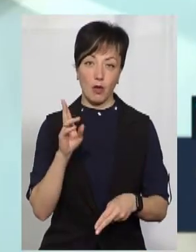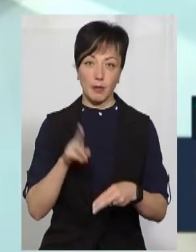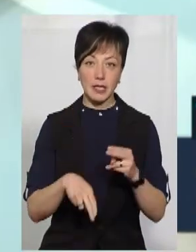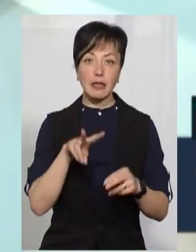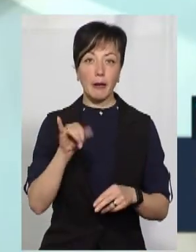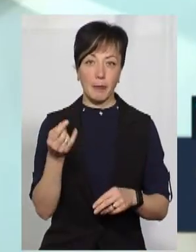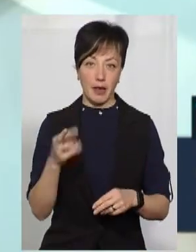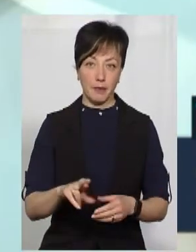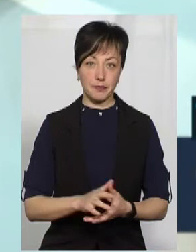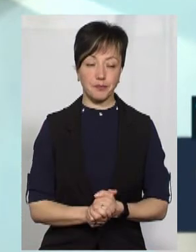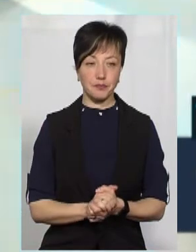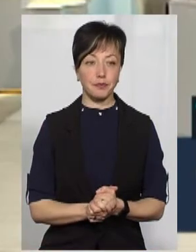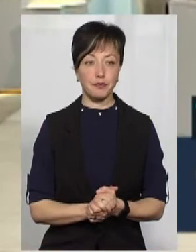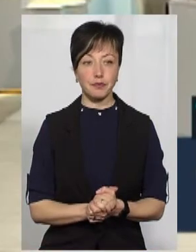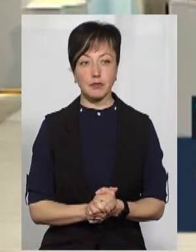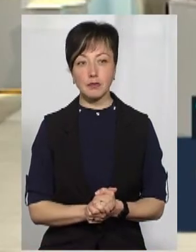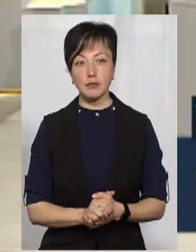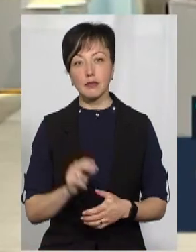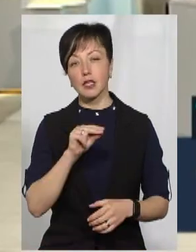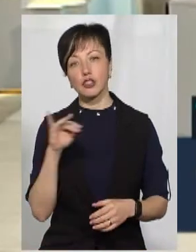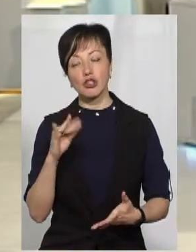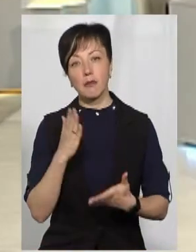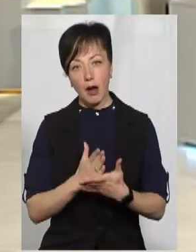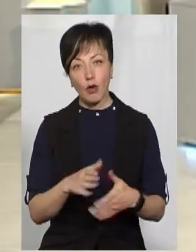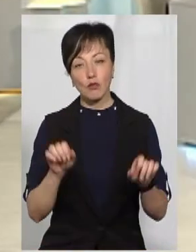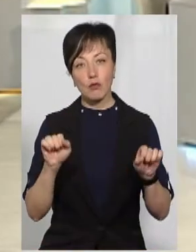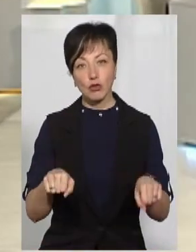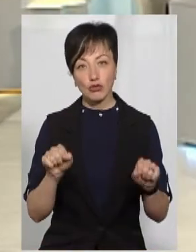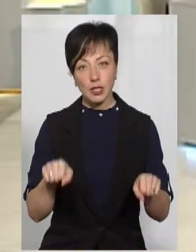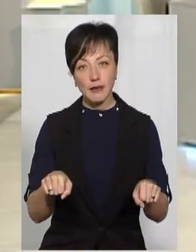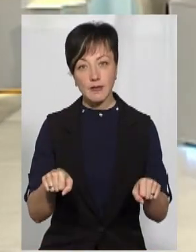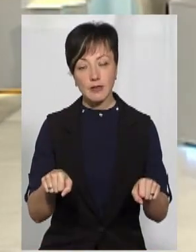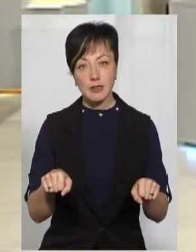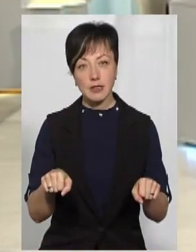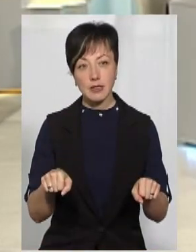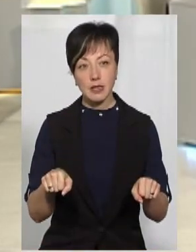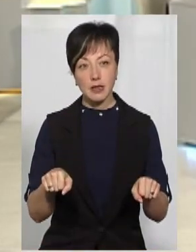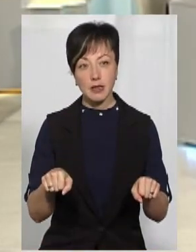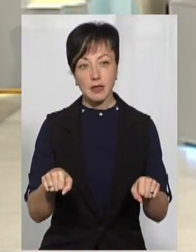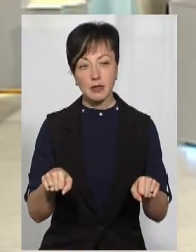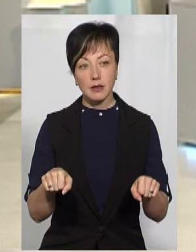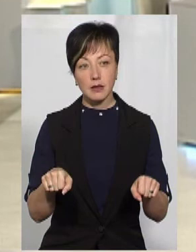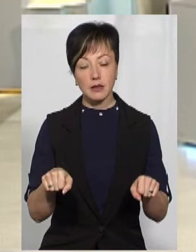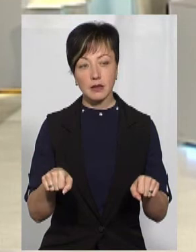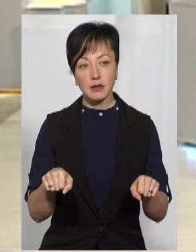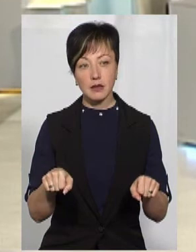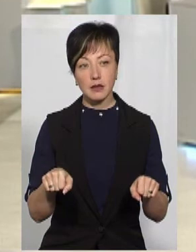наприкінці липня. Чи мають можливість ті місця, де будуть